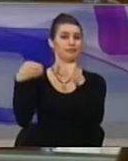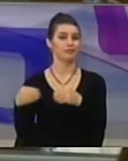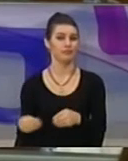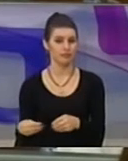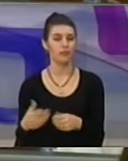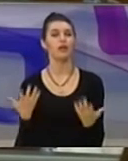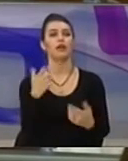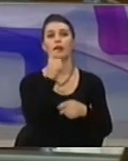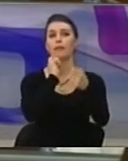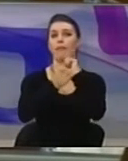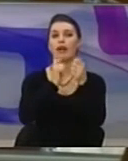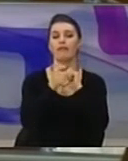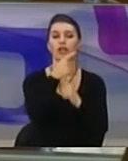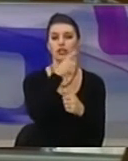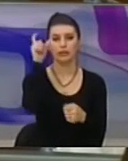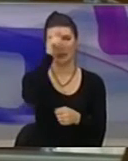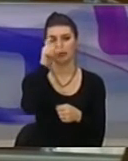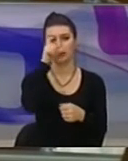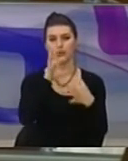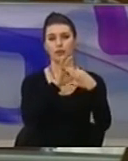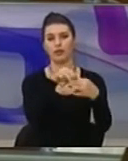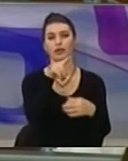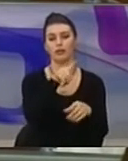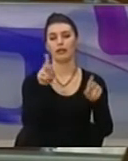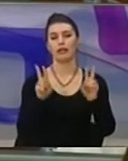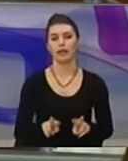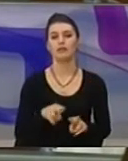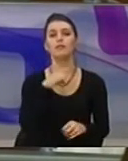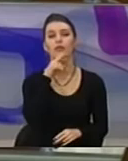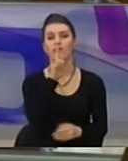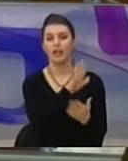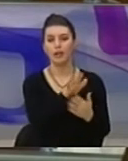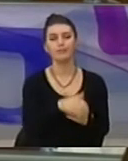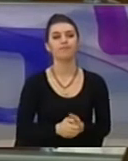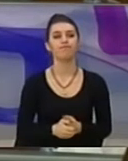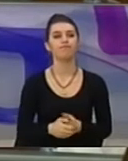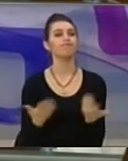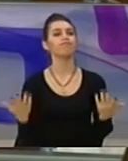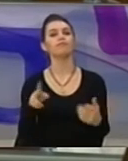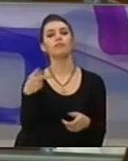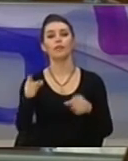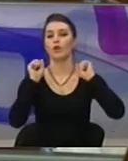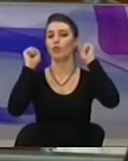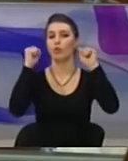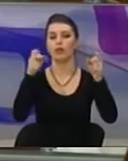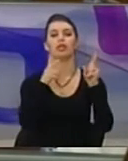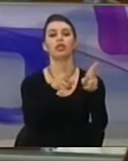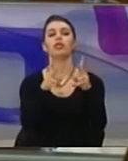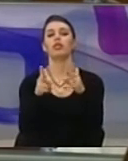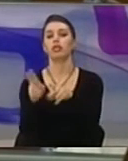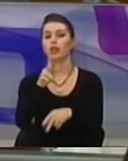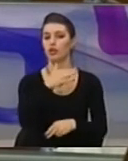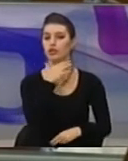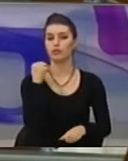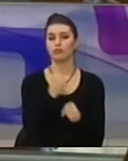marveshja rritur me sërbin për drejtsin në komunën e verjot, protesta si shkak i fyrjes të bërë me deklarat atë fysi nga varsit e